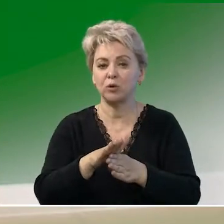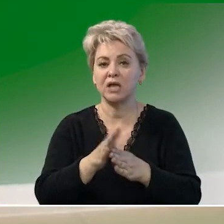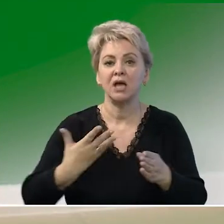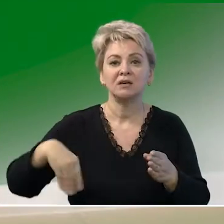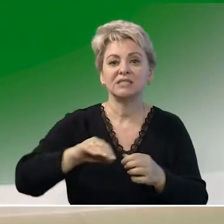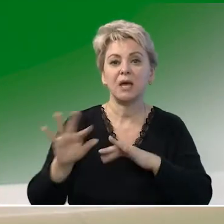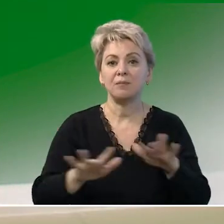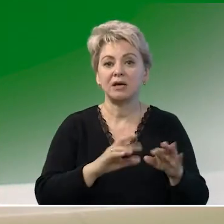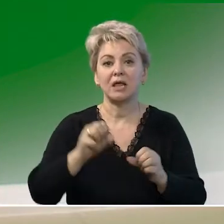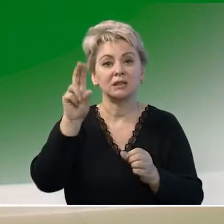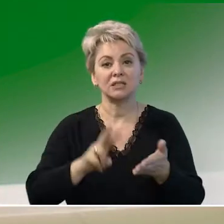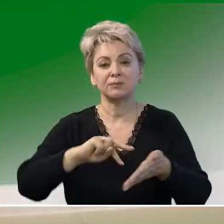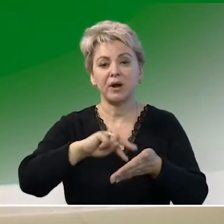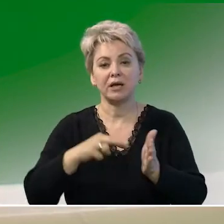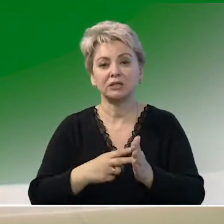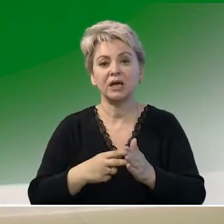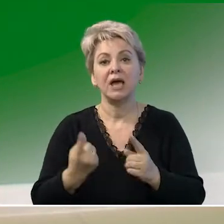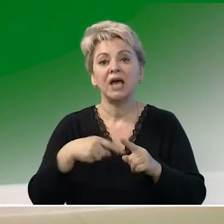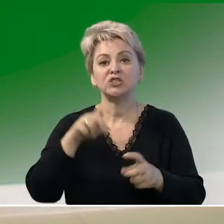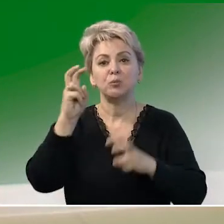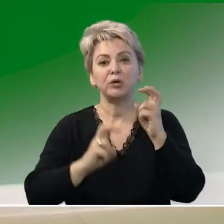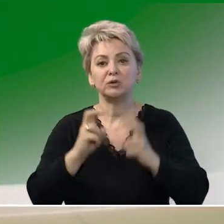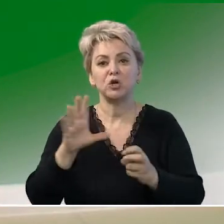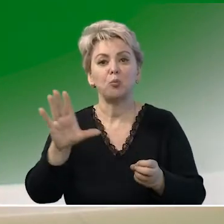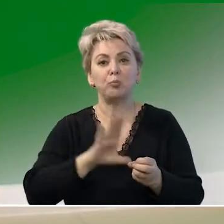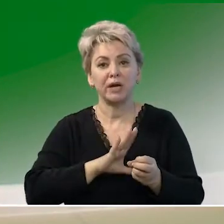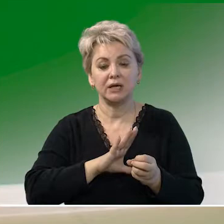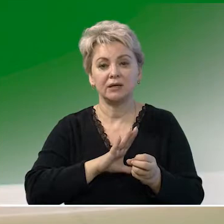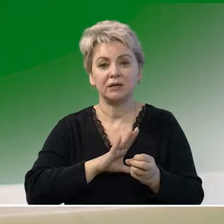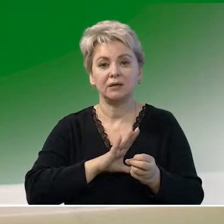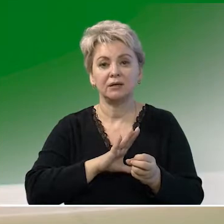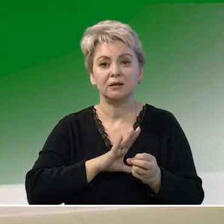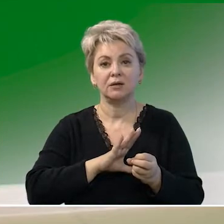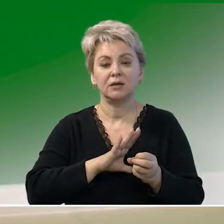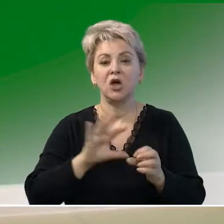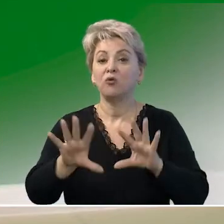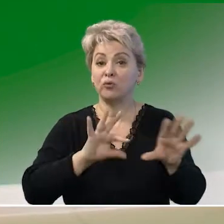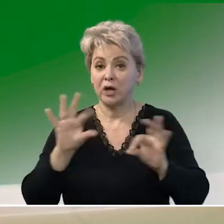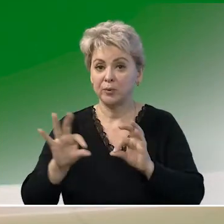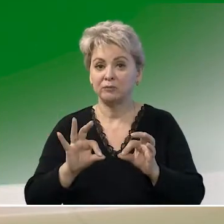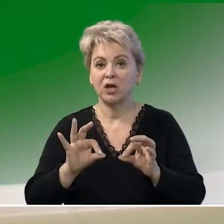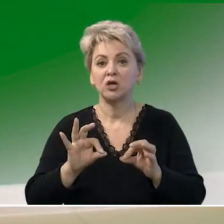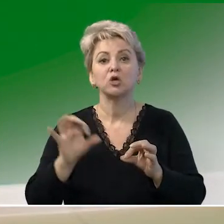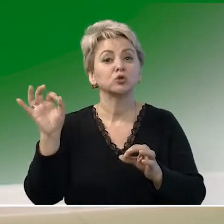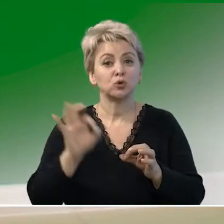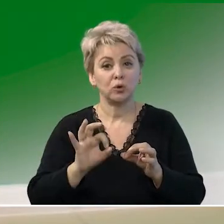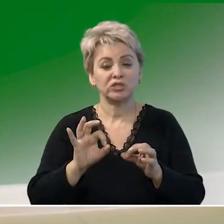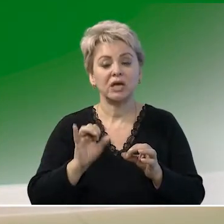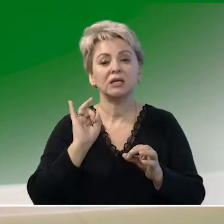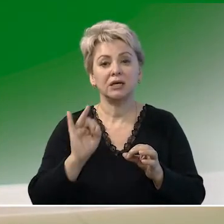все мероприятия нацпроекта. Данные предприятия были отобраны оперативно.